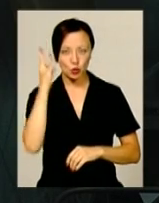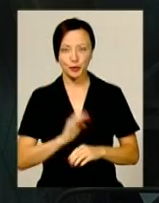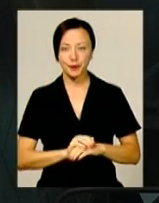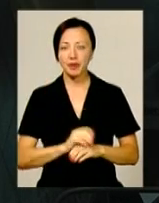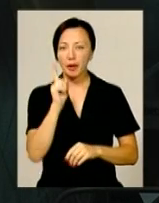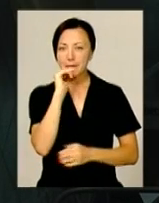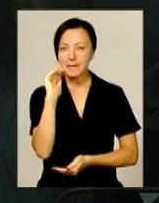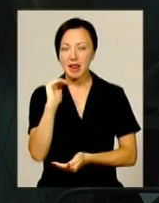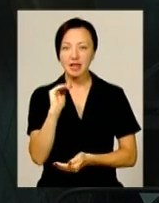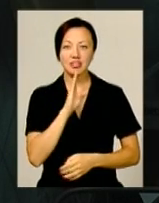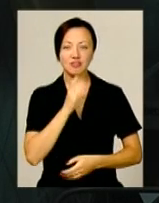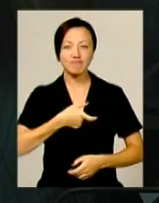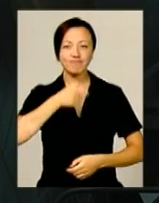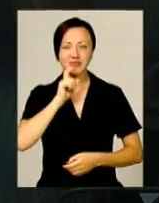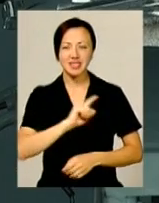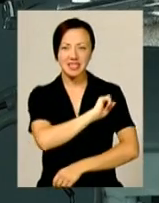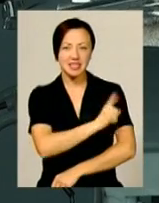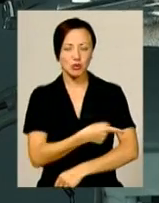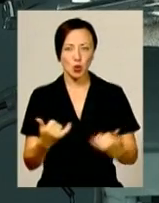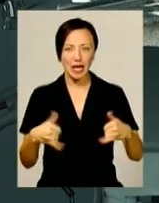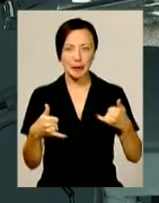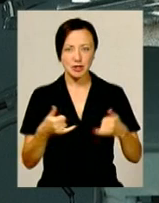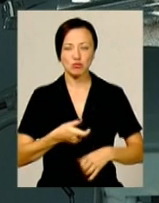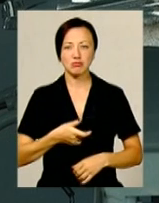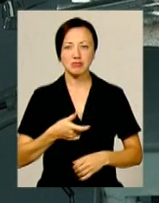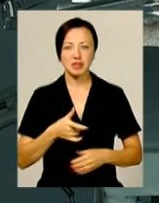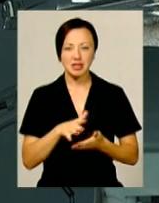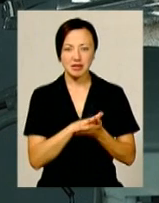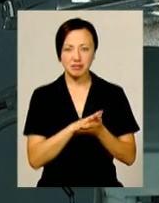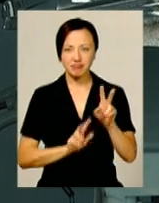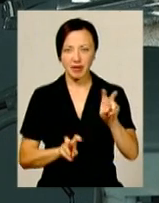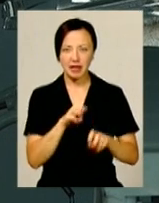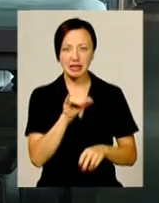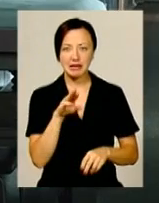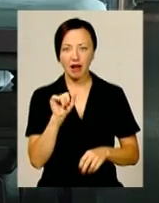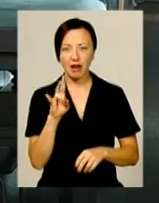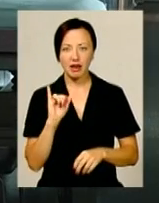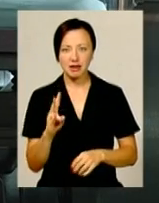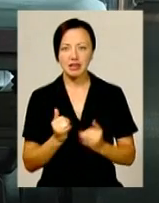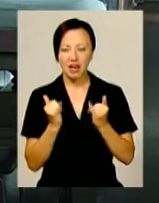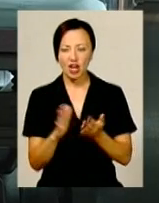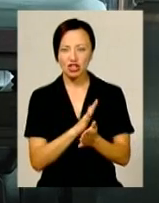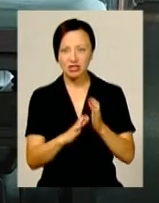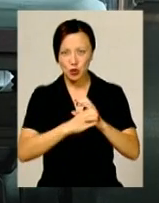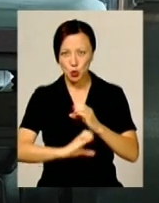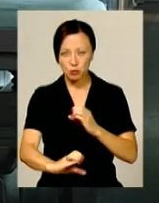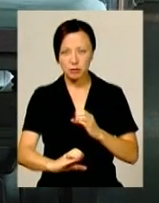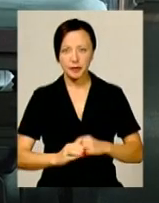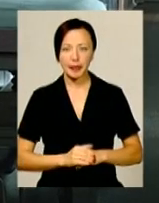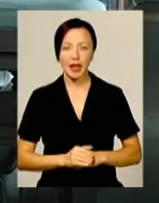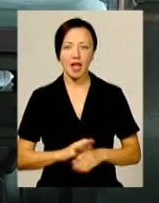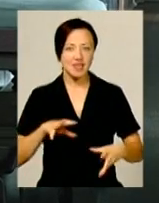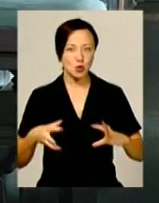Маленька дівчинка випила сильнодіючого хімічного миючого засобу «Титанік». В побуті його використовують для чистки стічних систем.